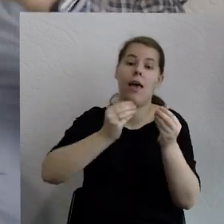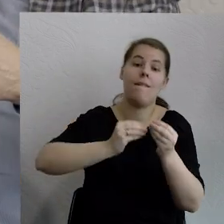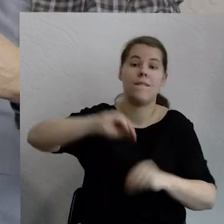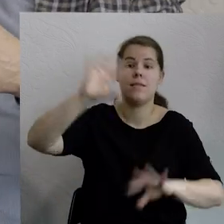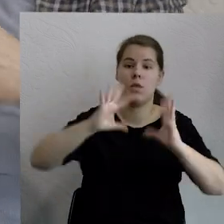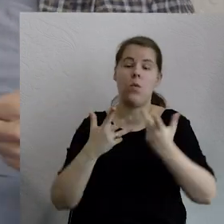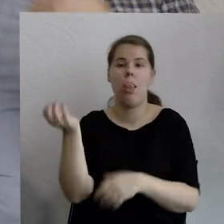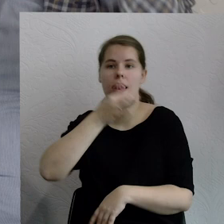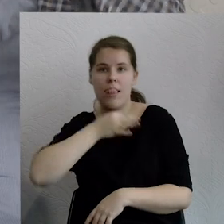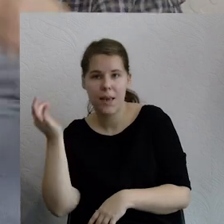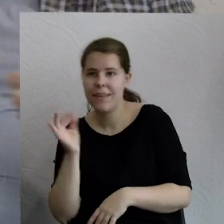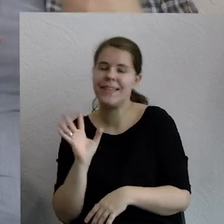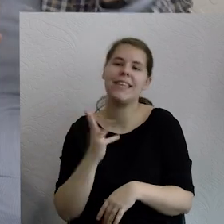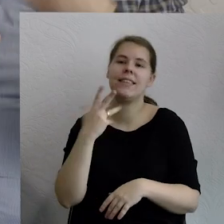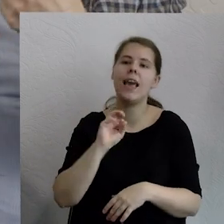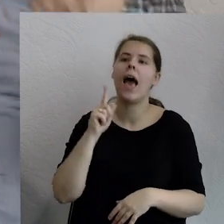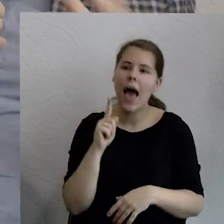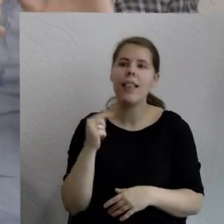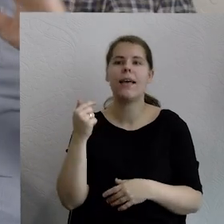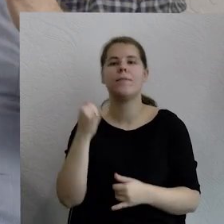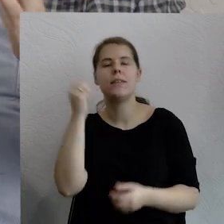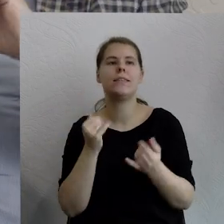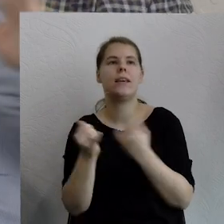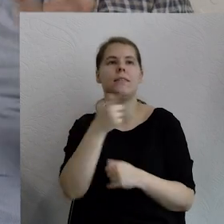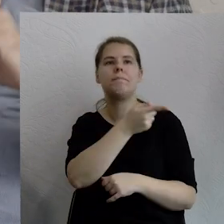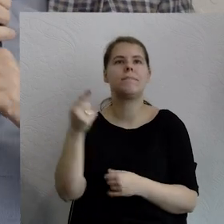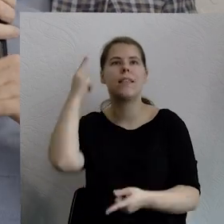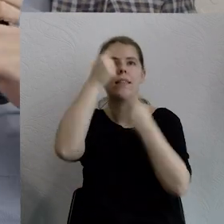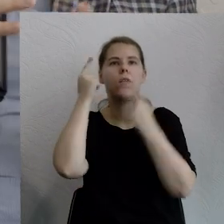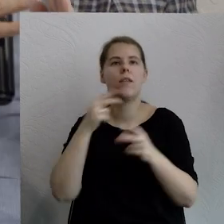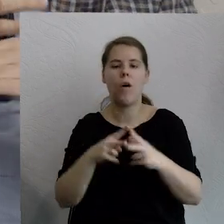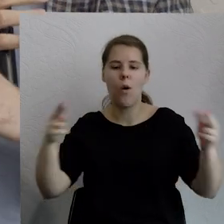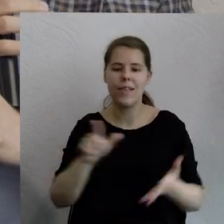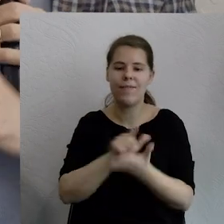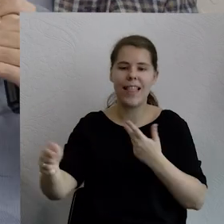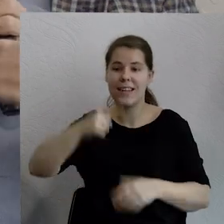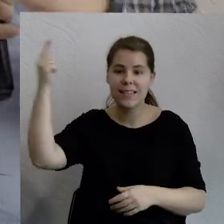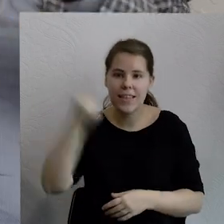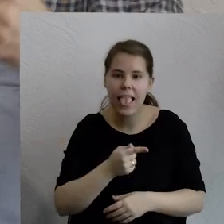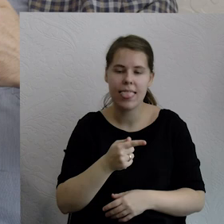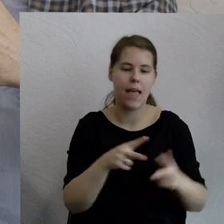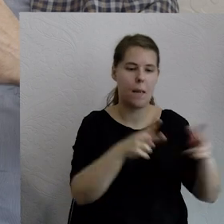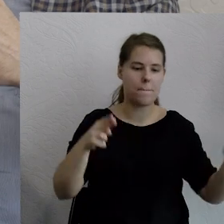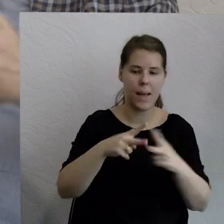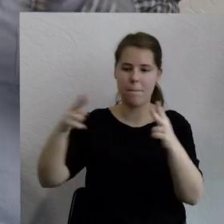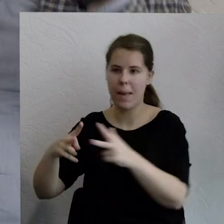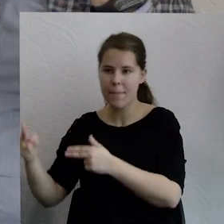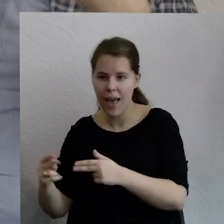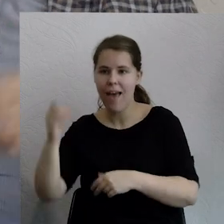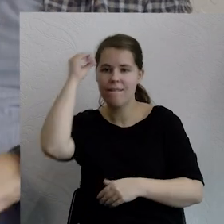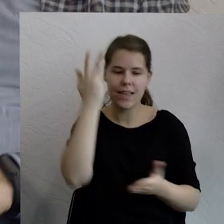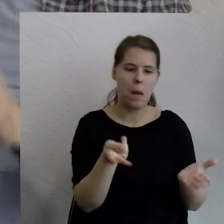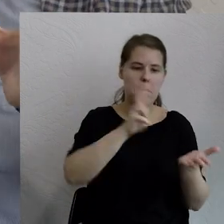ale nie mniej jednak. To, że co 12-14 lat podwaja się ilość wiedzy.